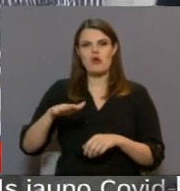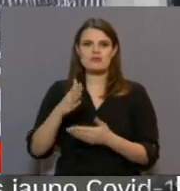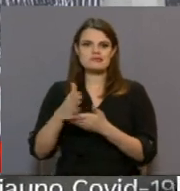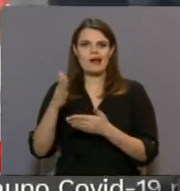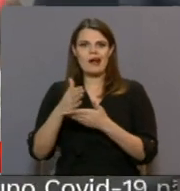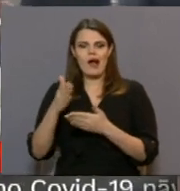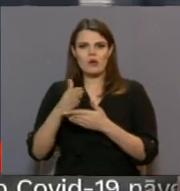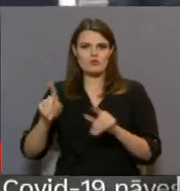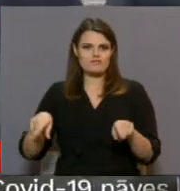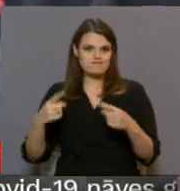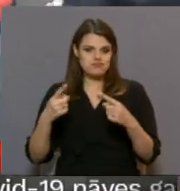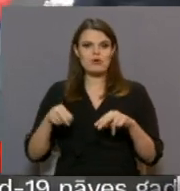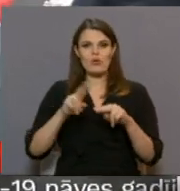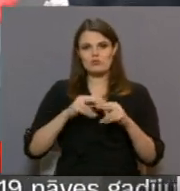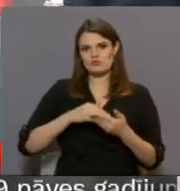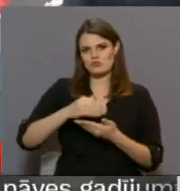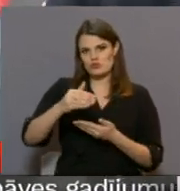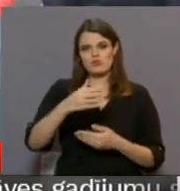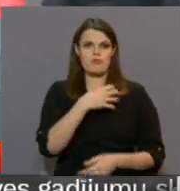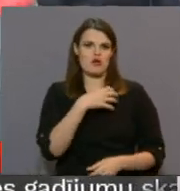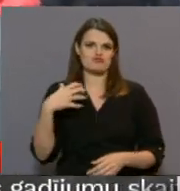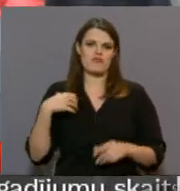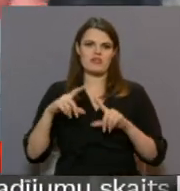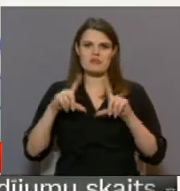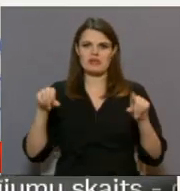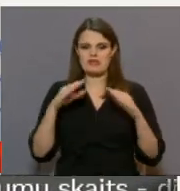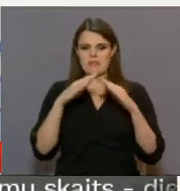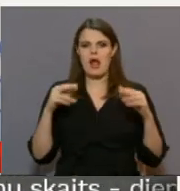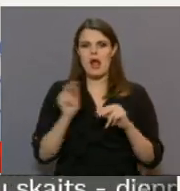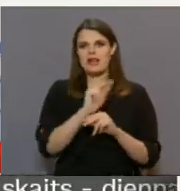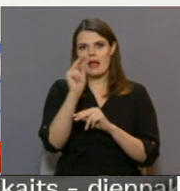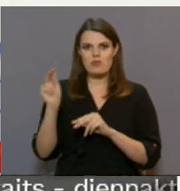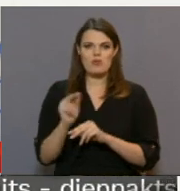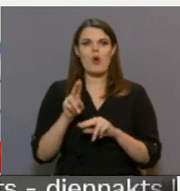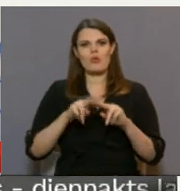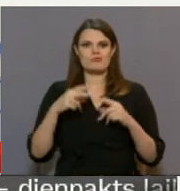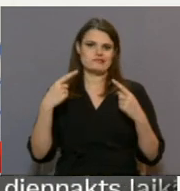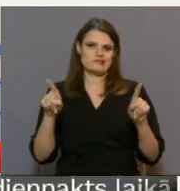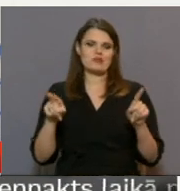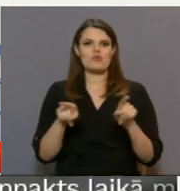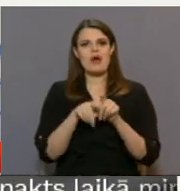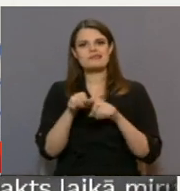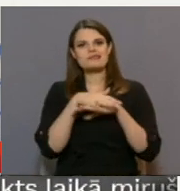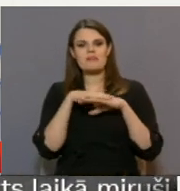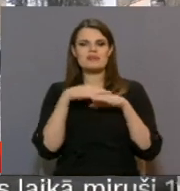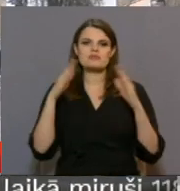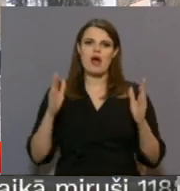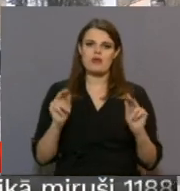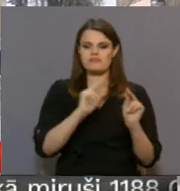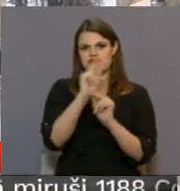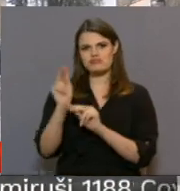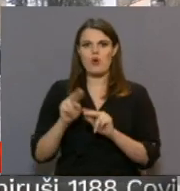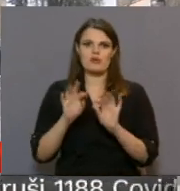sakārtošanā un turpinās pašvaldības iestāžu ēku rekonstrukciju, kā arī citu sabiedrisku vēku atjaunošana un vidusslabie kārtošana.